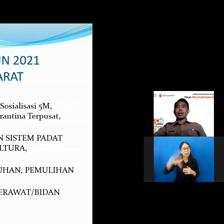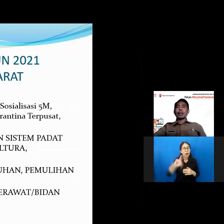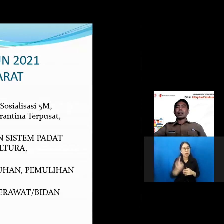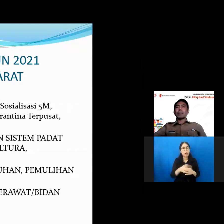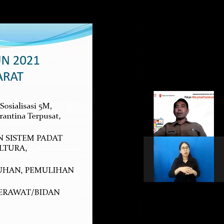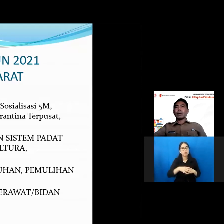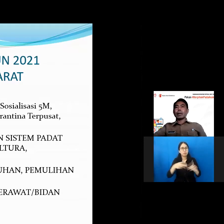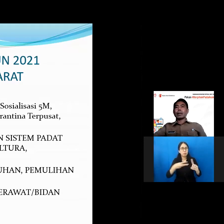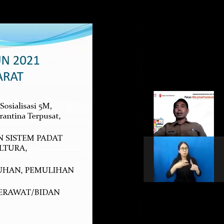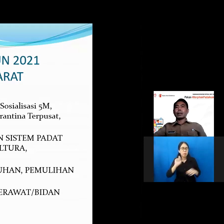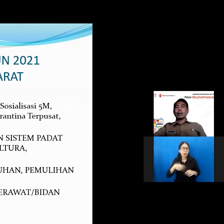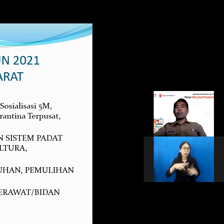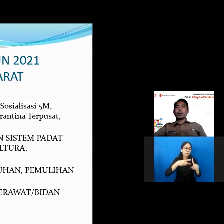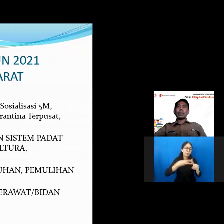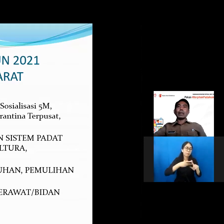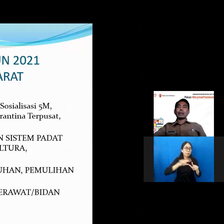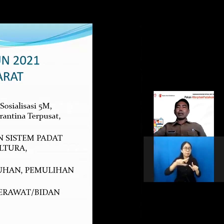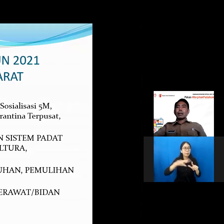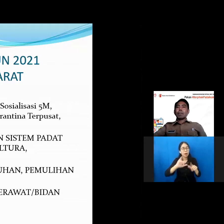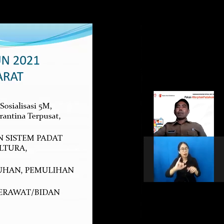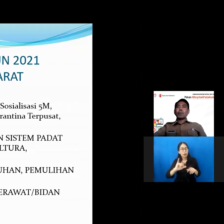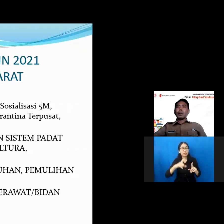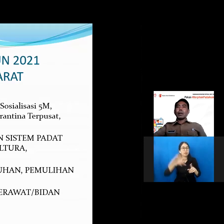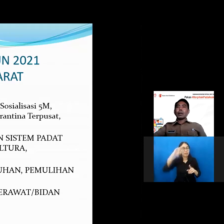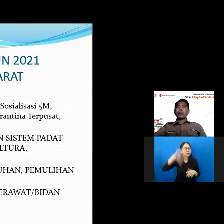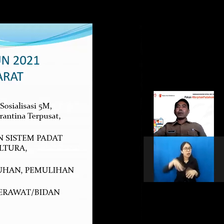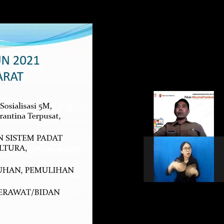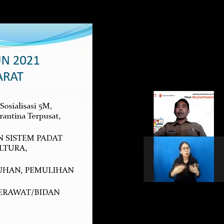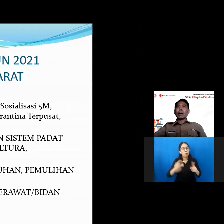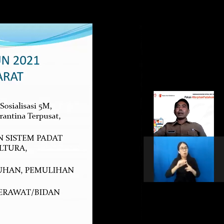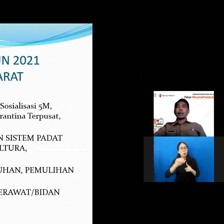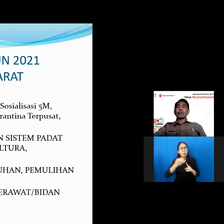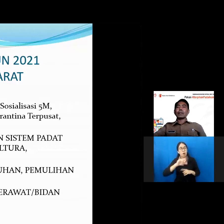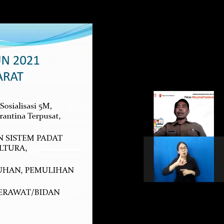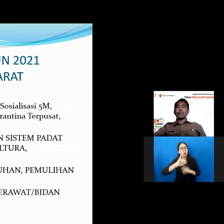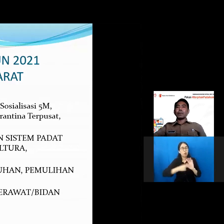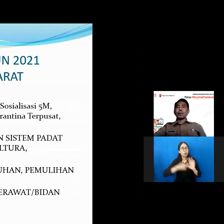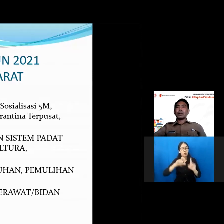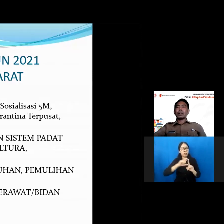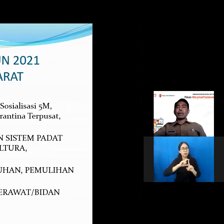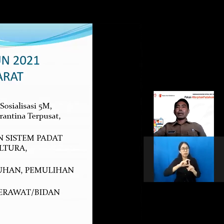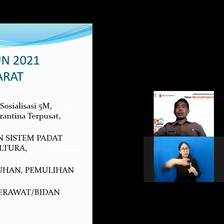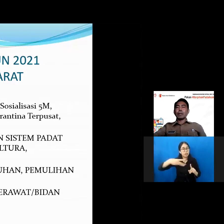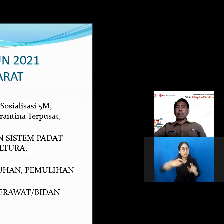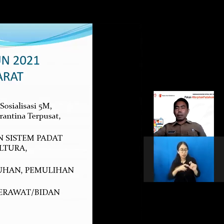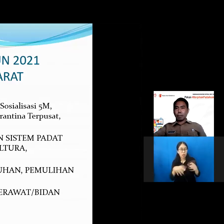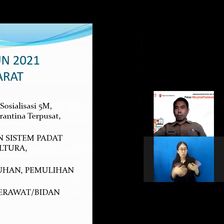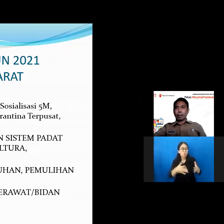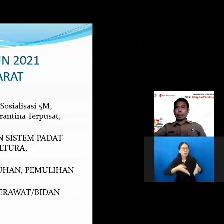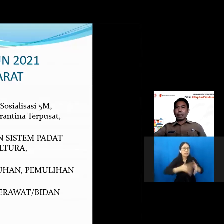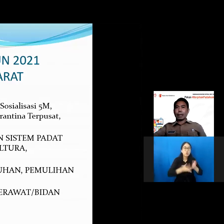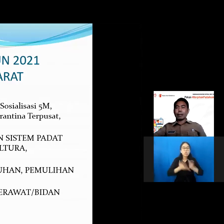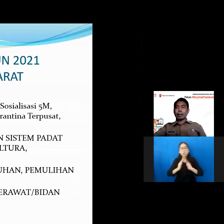balai desa ada yang menggunakan polindes maupun gedung-gedung yang representatif untuk dijadikan sebagai